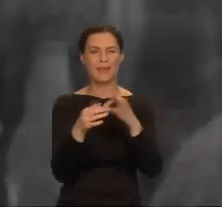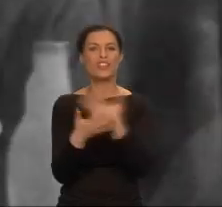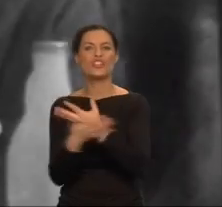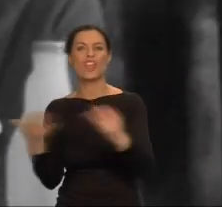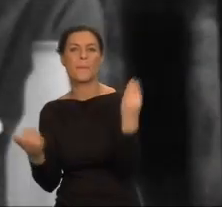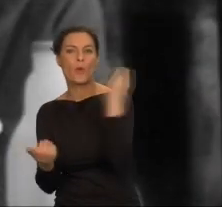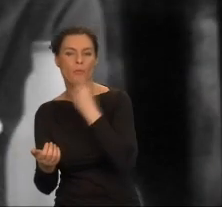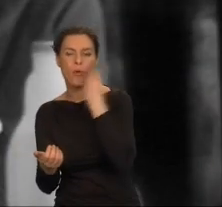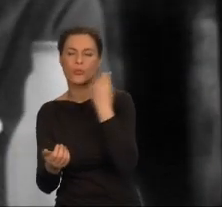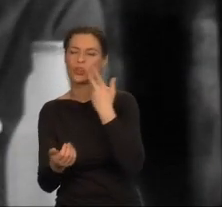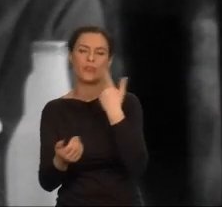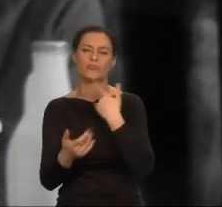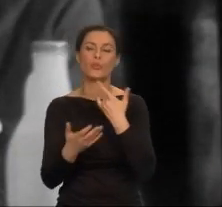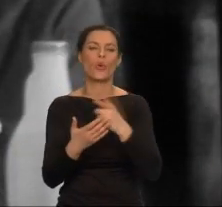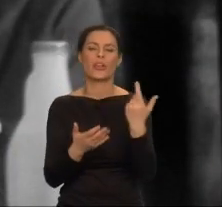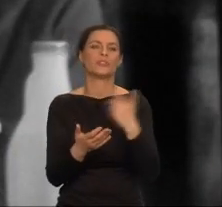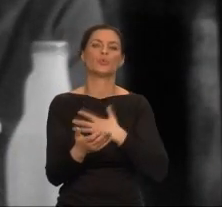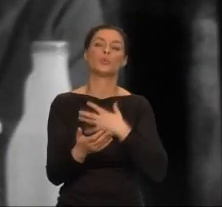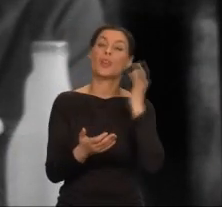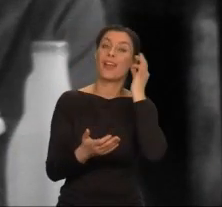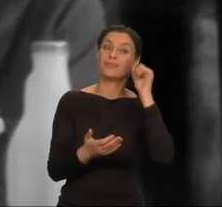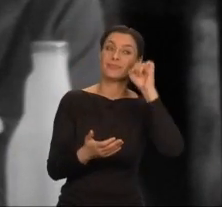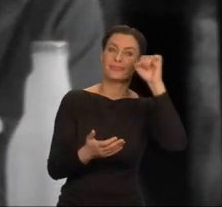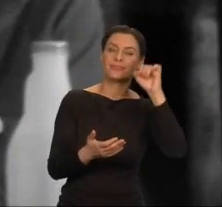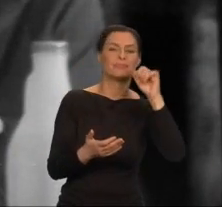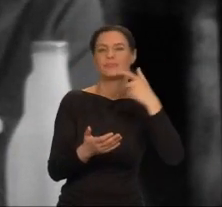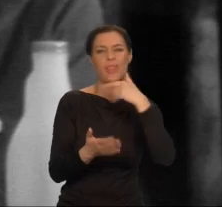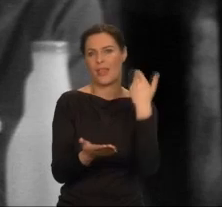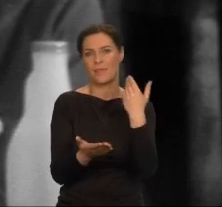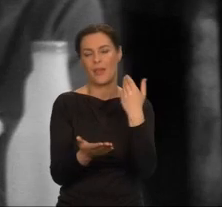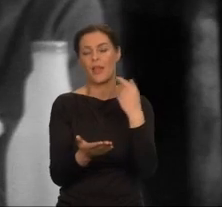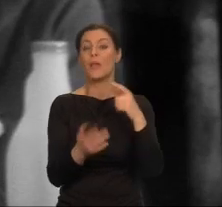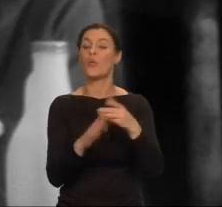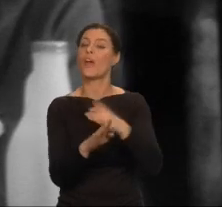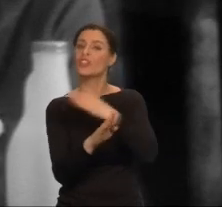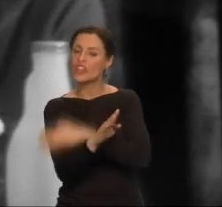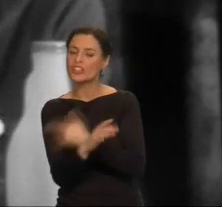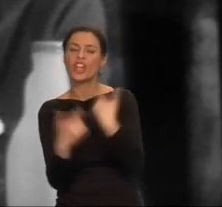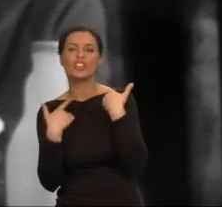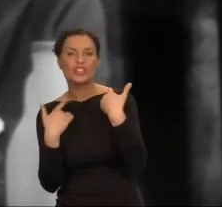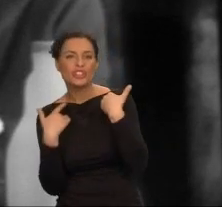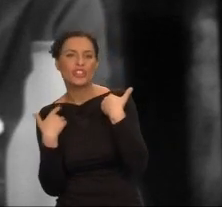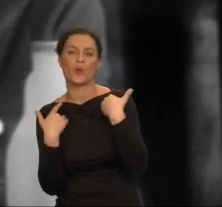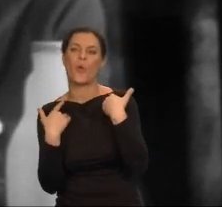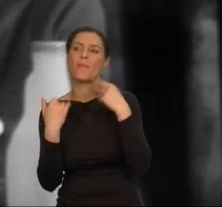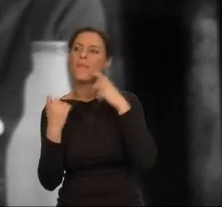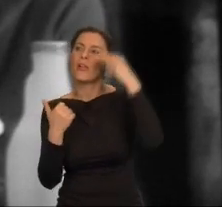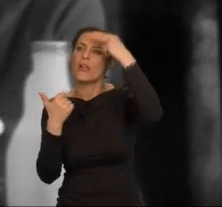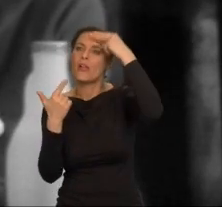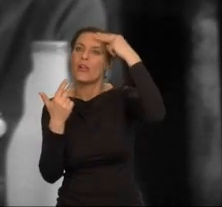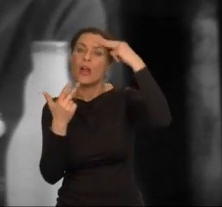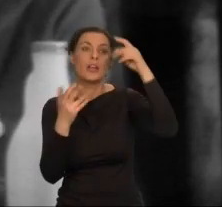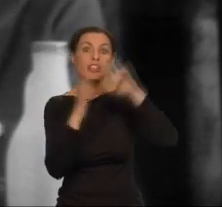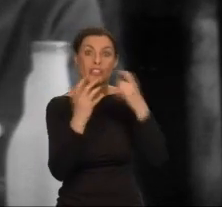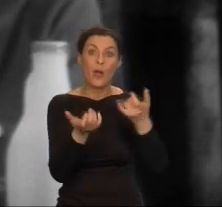Na podstawie własnych archetypów i kultury, w której się wychowałam, nie umiałam stworzyć kobiety maga. Może w końcu mi się to